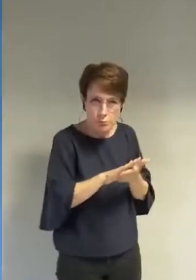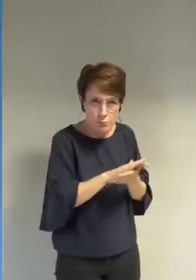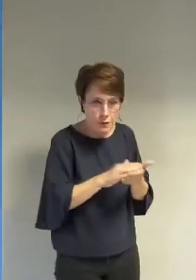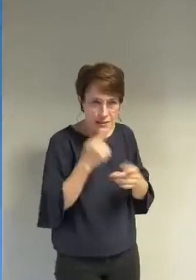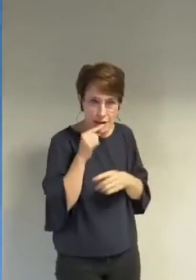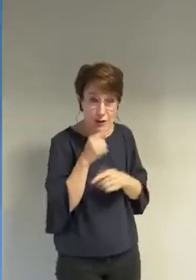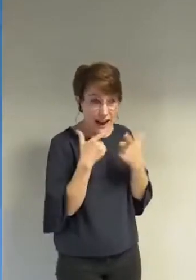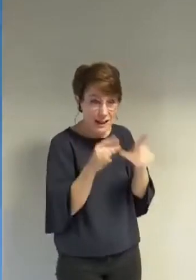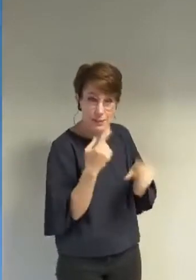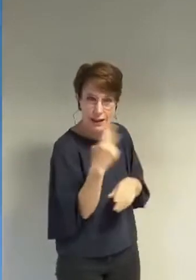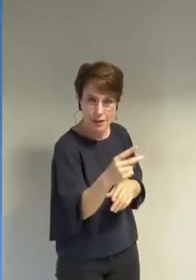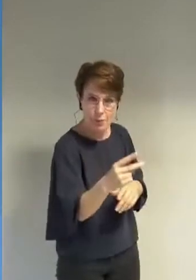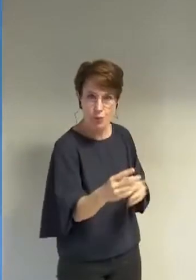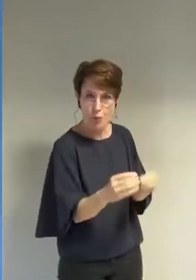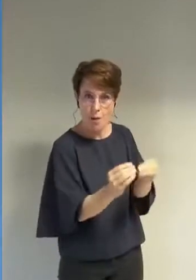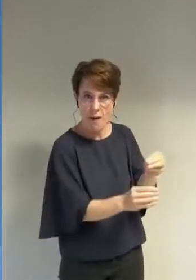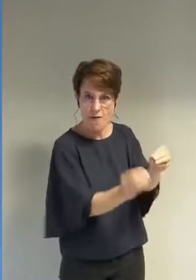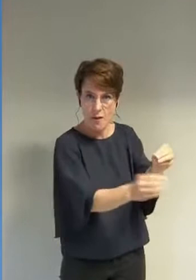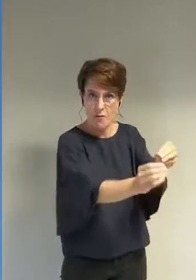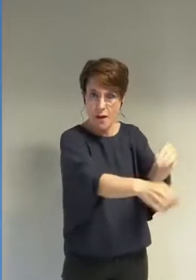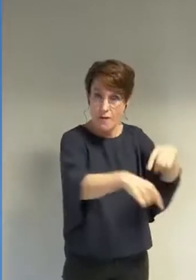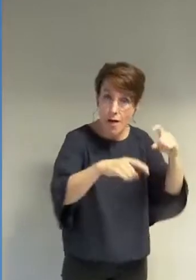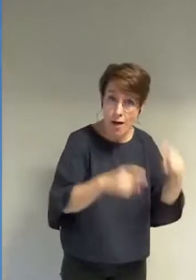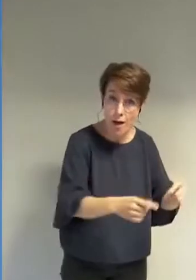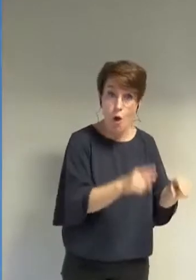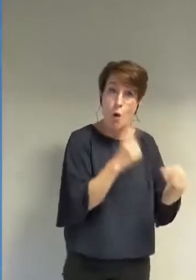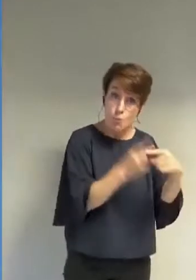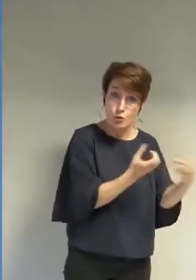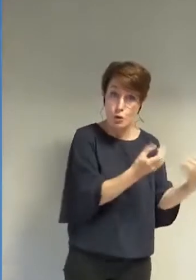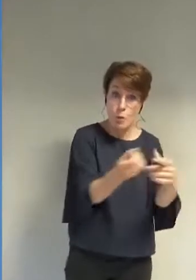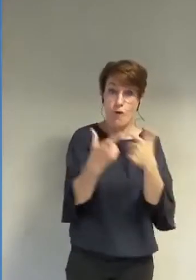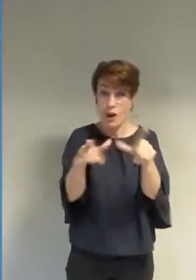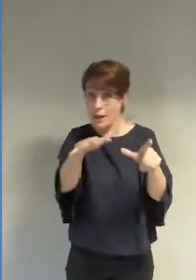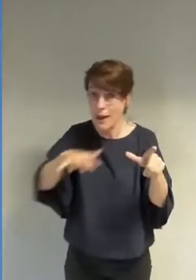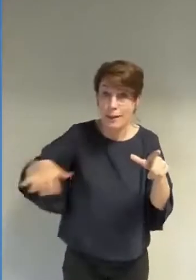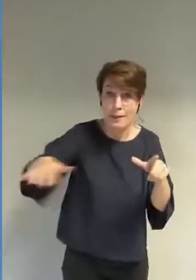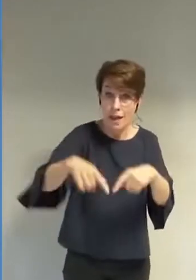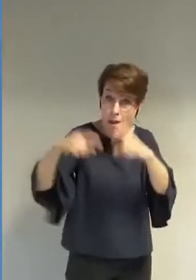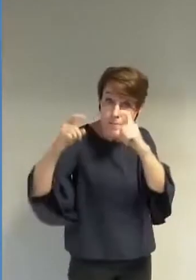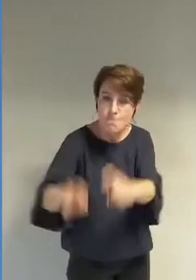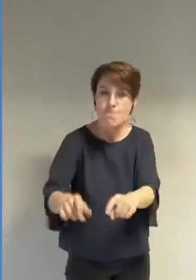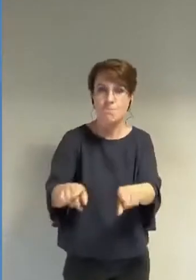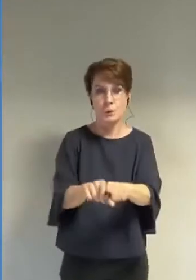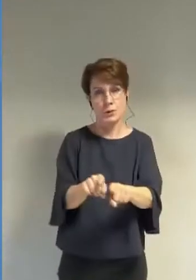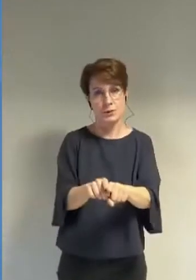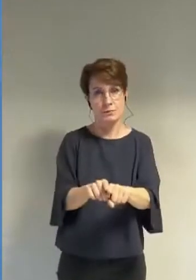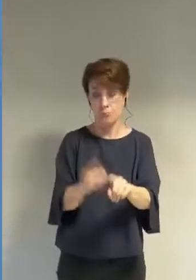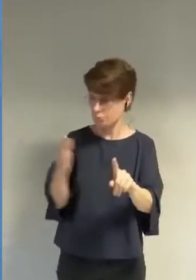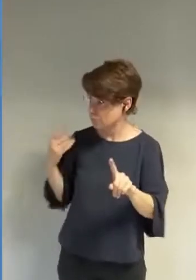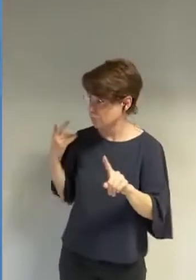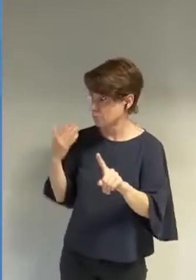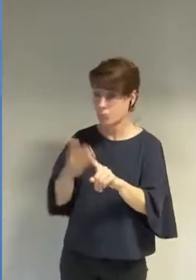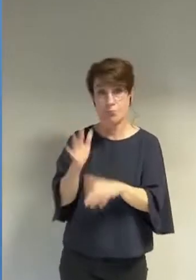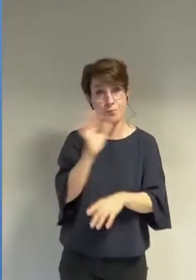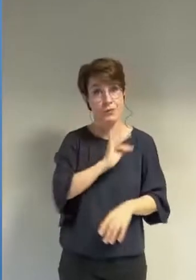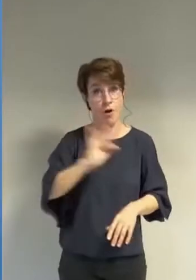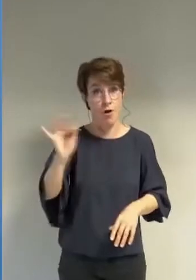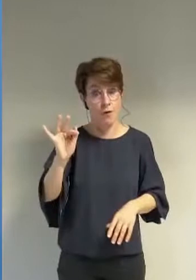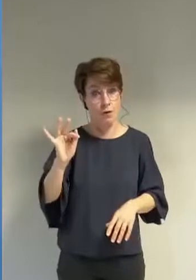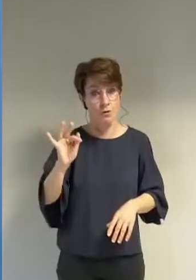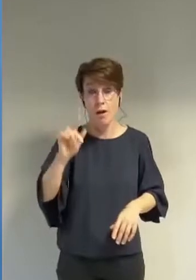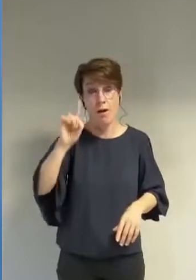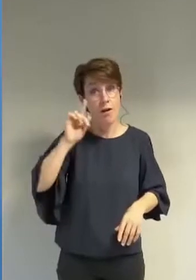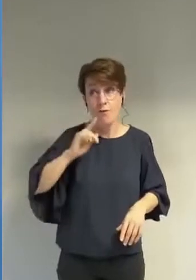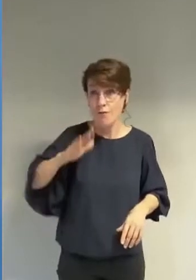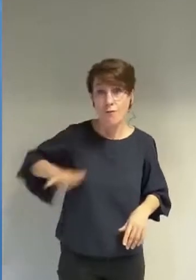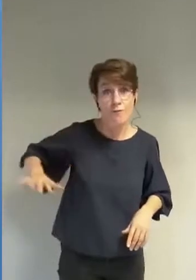liberté mais qu'elles entravent aussi celles des autres jusqu'à présent en France les femmes ont toujours été libres d